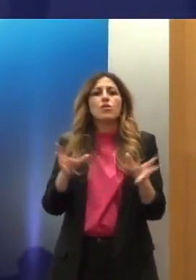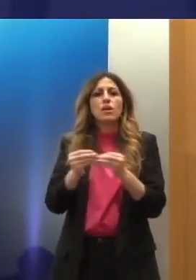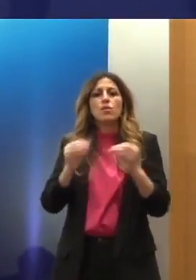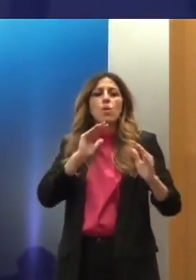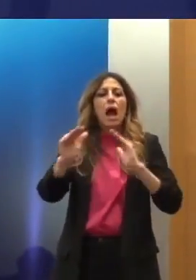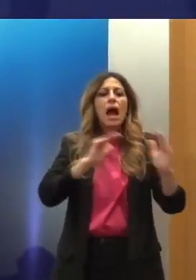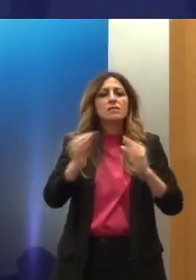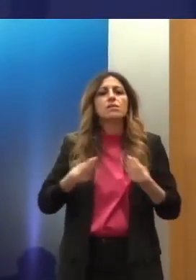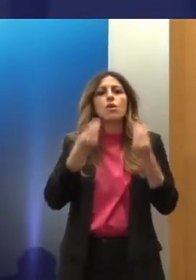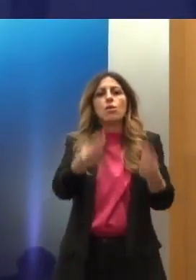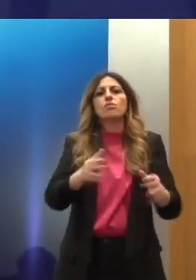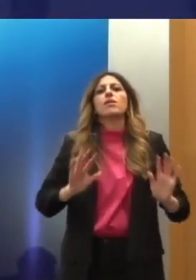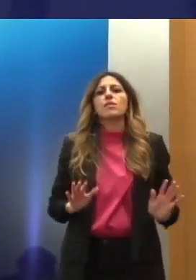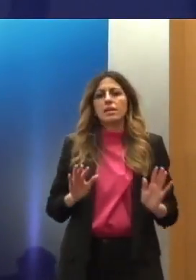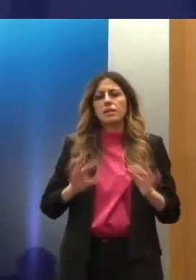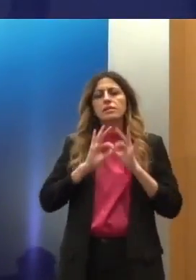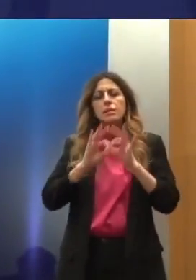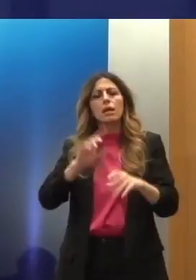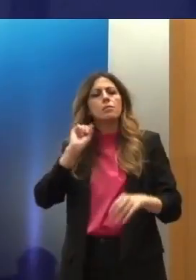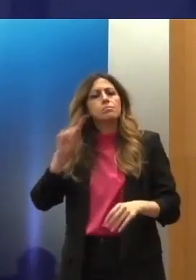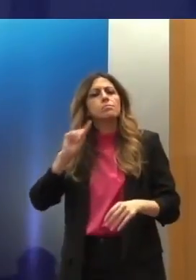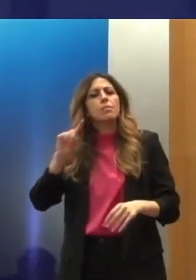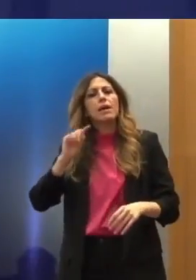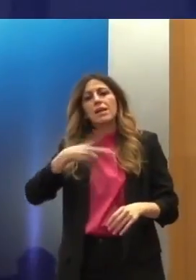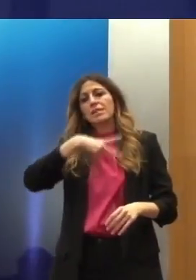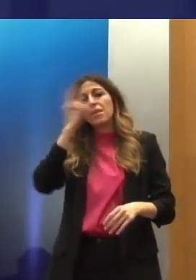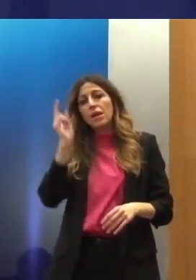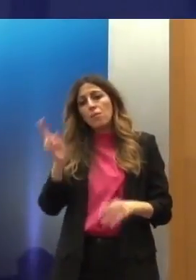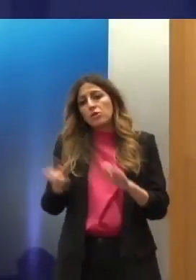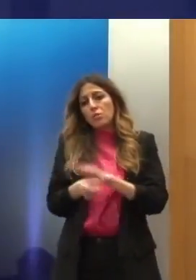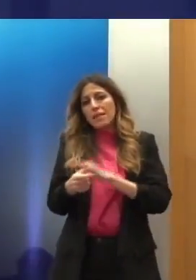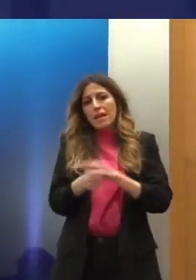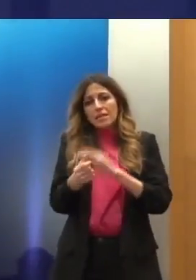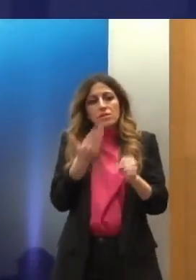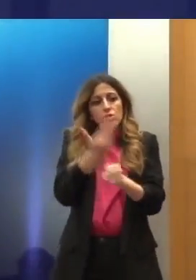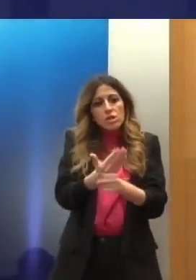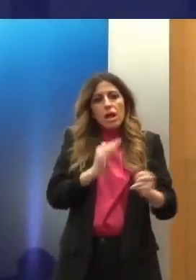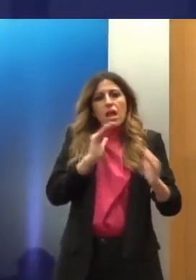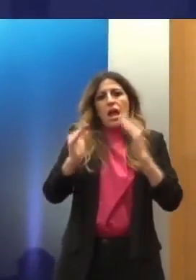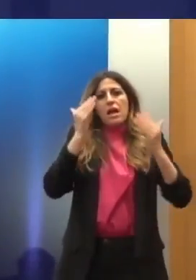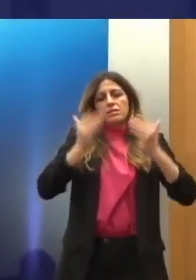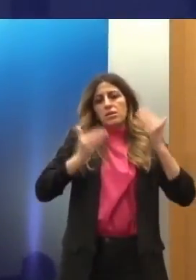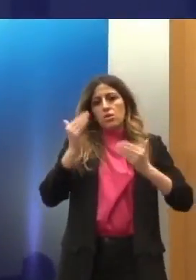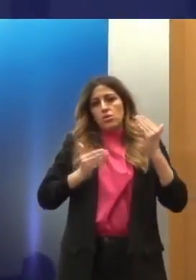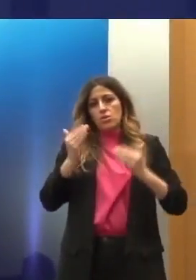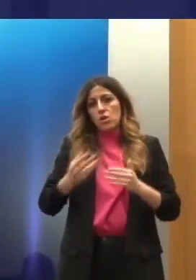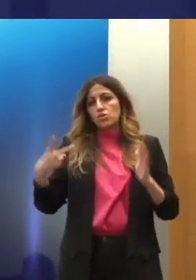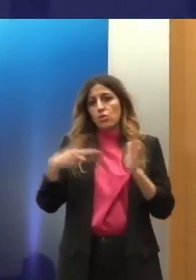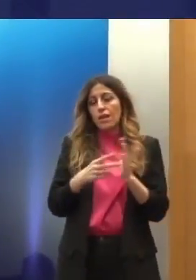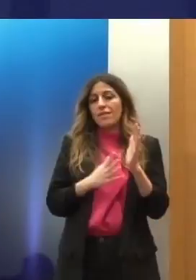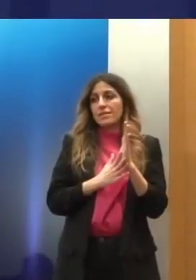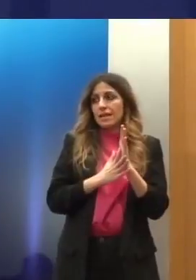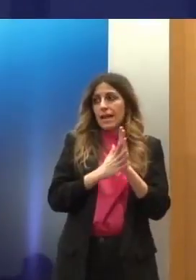διαρροκασία υποπαραβιάση των δικαιωμάτων των ετούντων άσυλων που εισέρχονται στη χώρα. Θα θυμίσω ότι το 2011